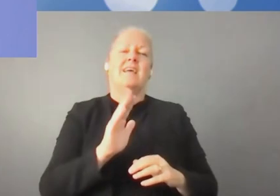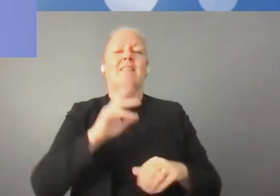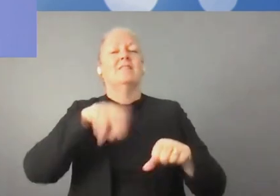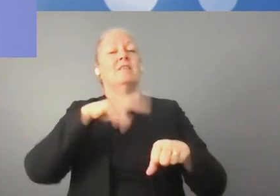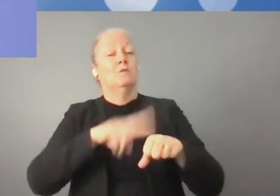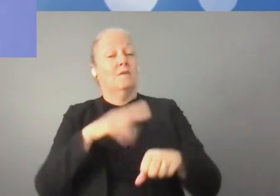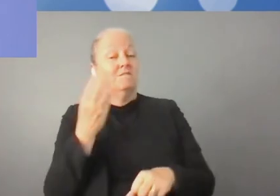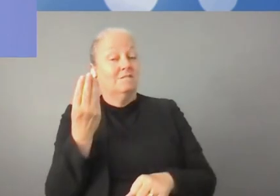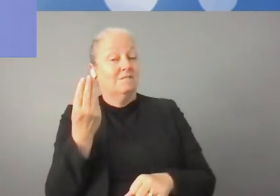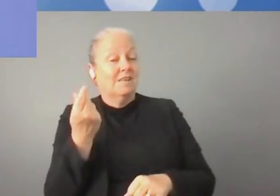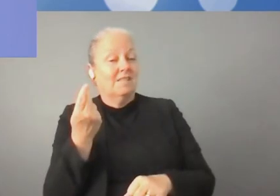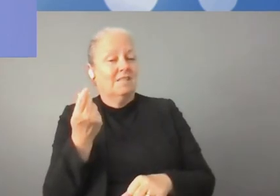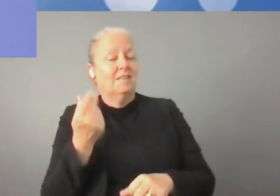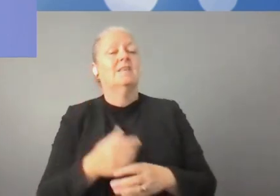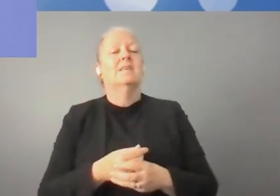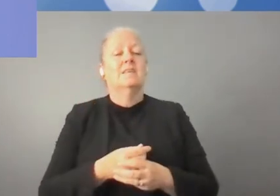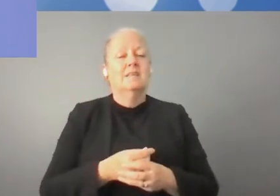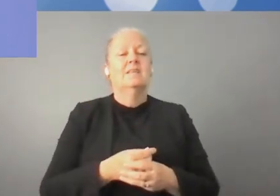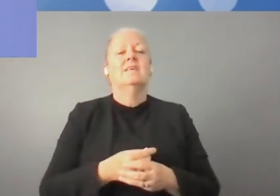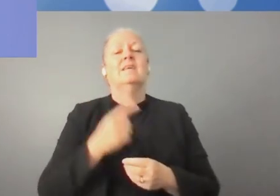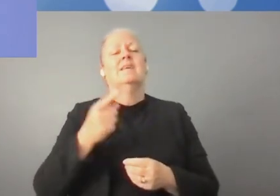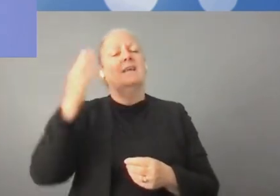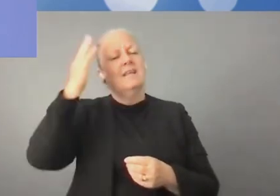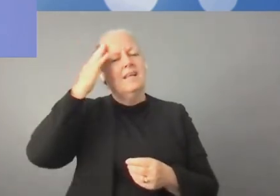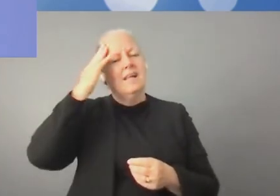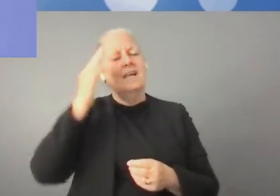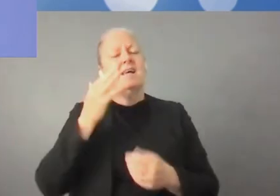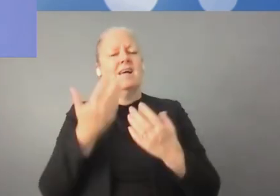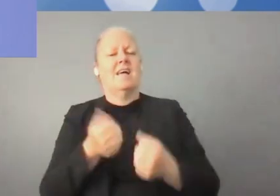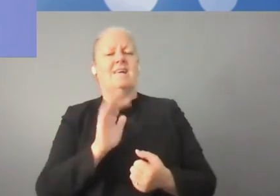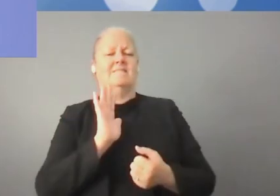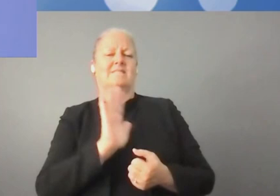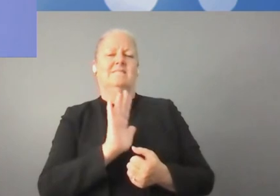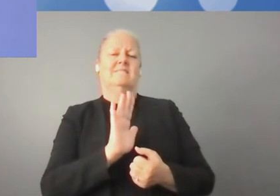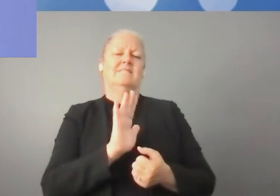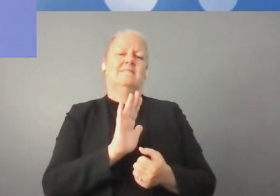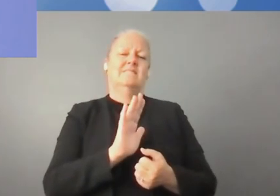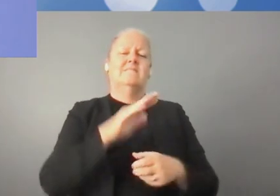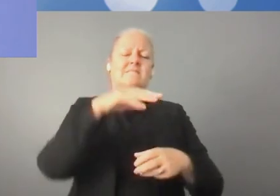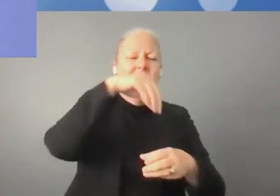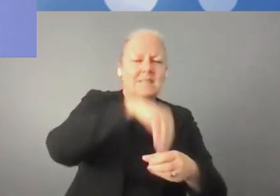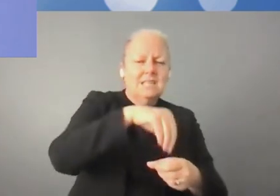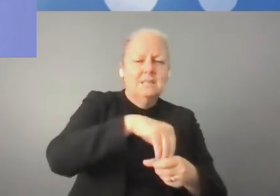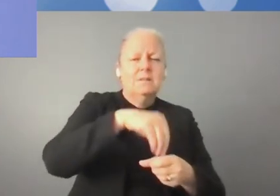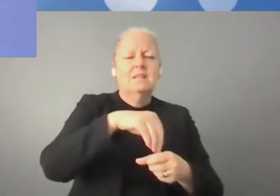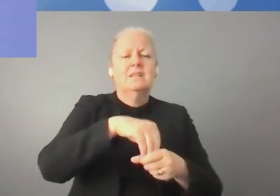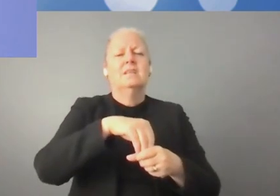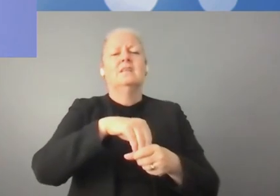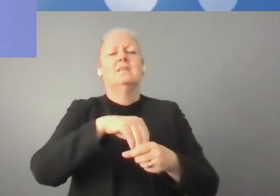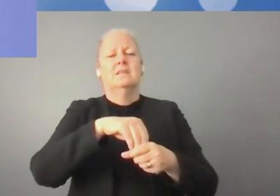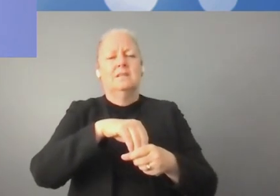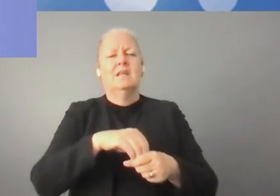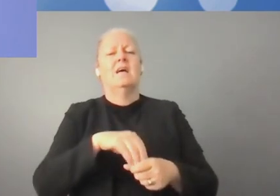a mis en place un fonds de l'innovation national. Ce fonds national de l'innovation comprend